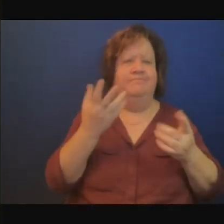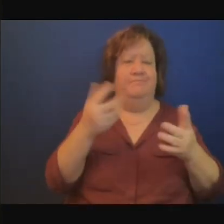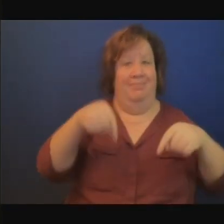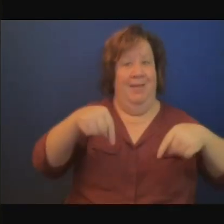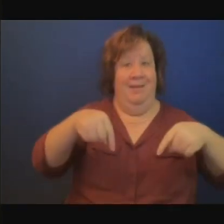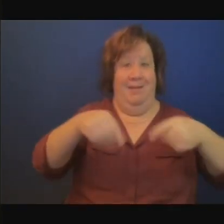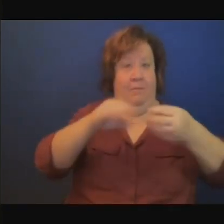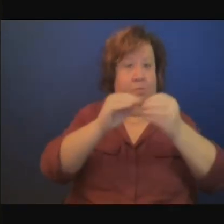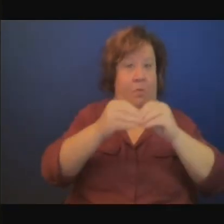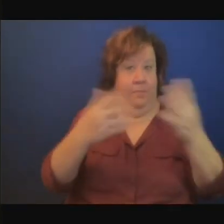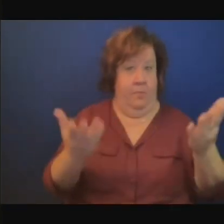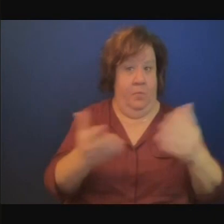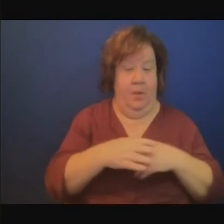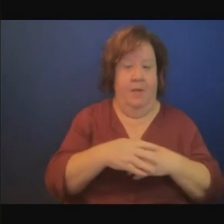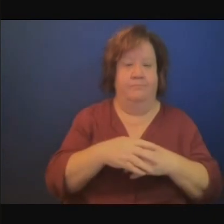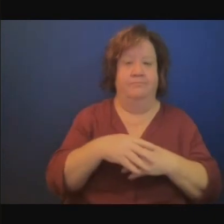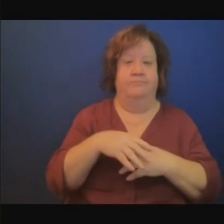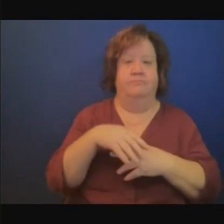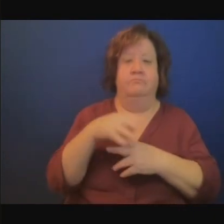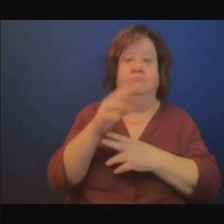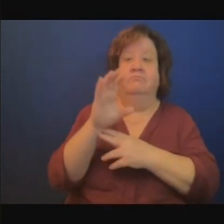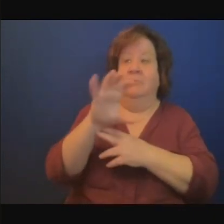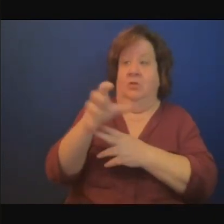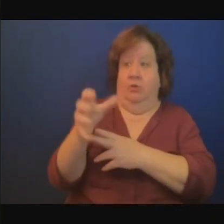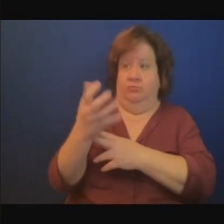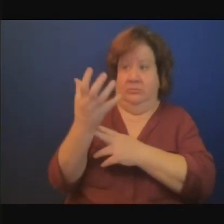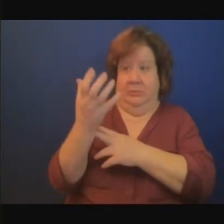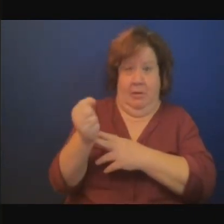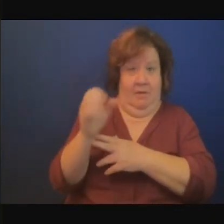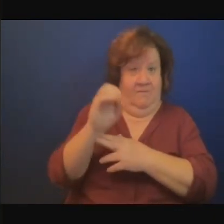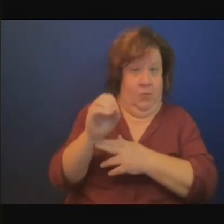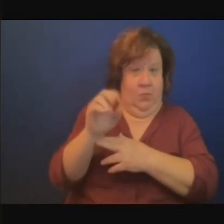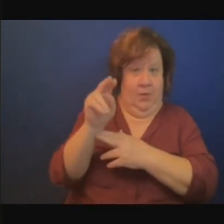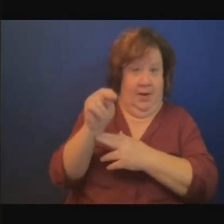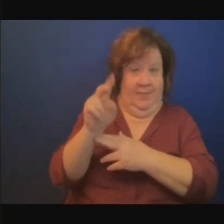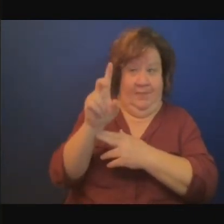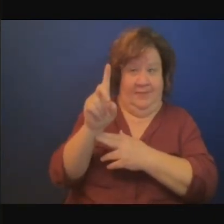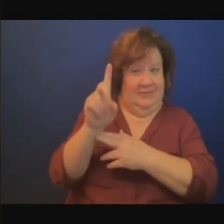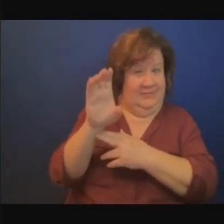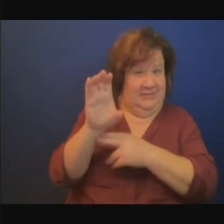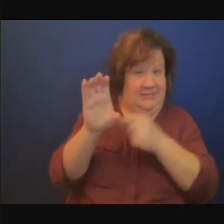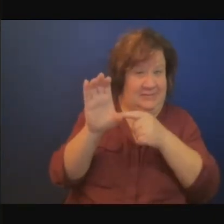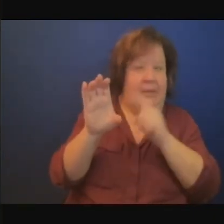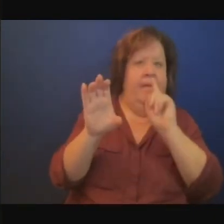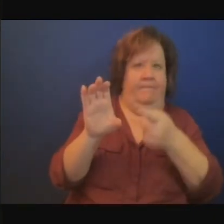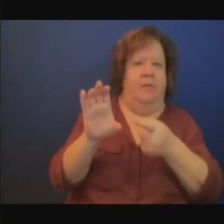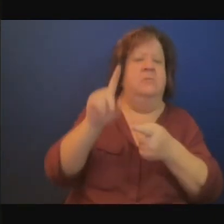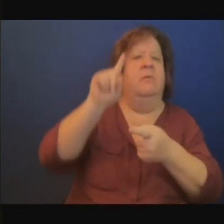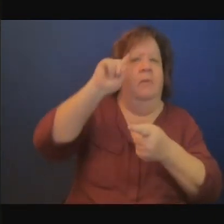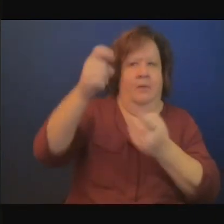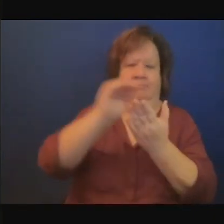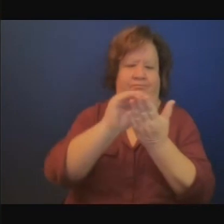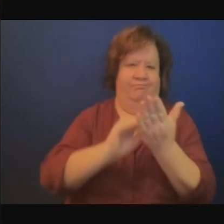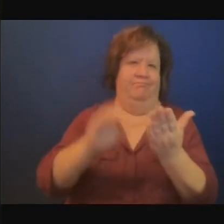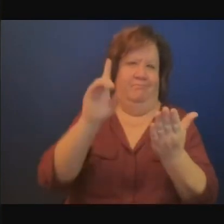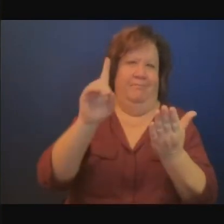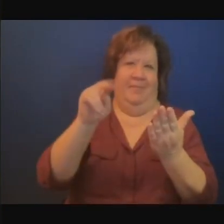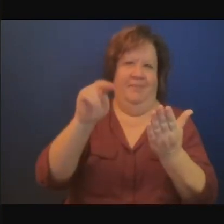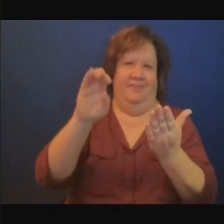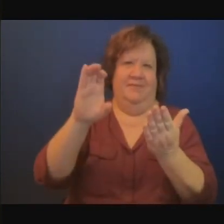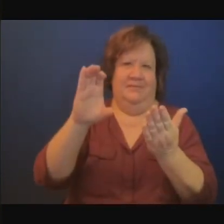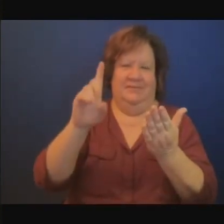des feuilles de route et les pays pourraient utiliser leurs propres ressources financières